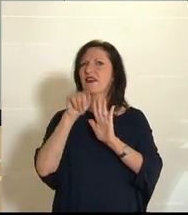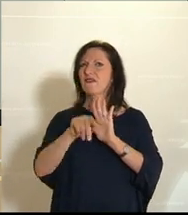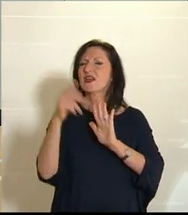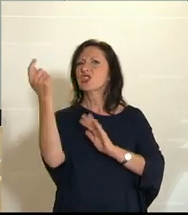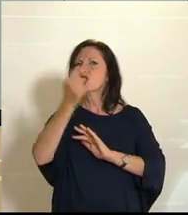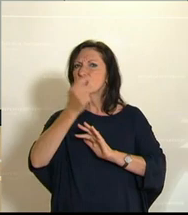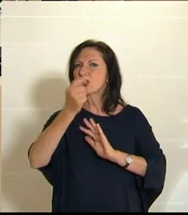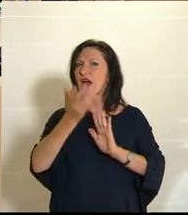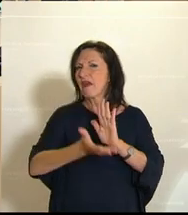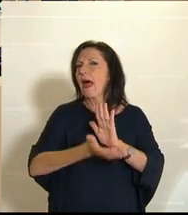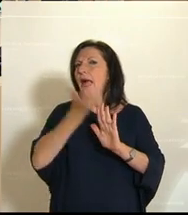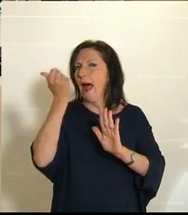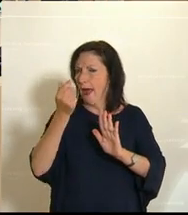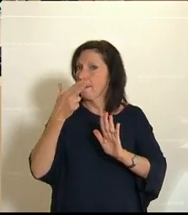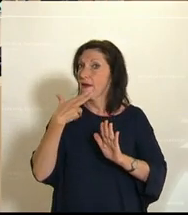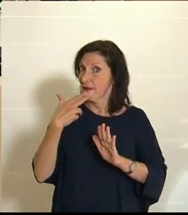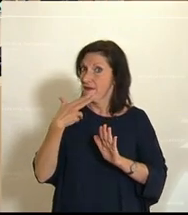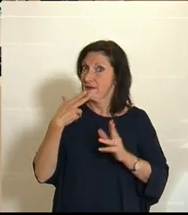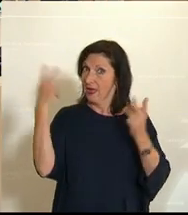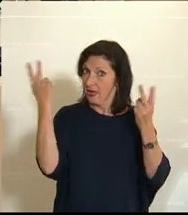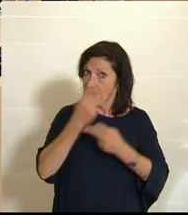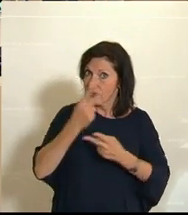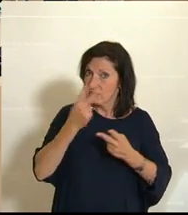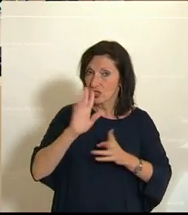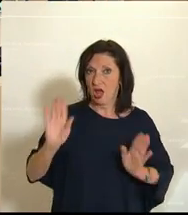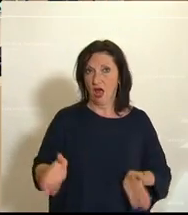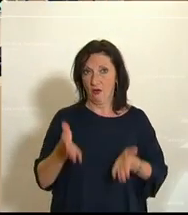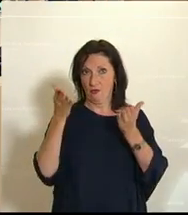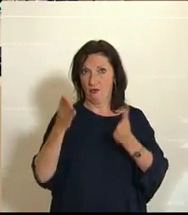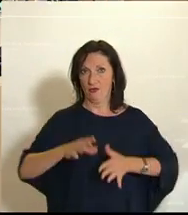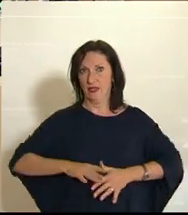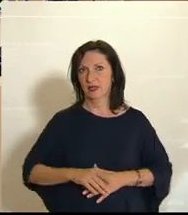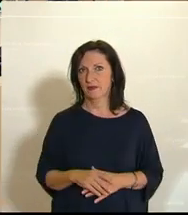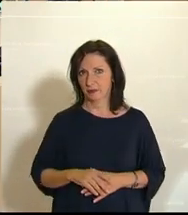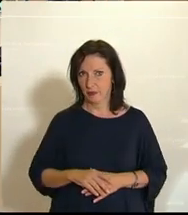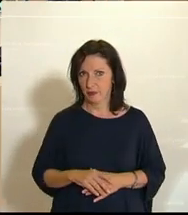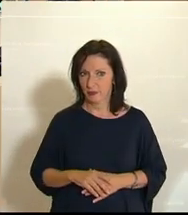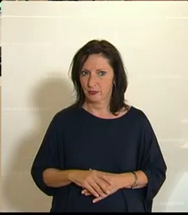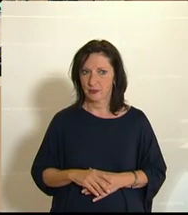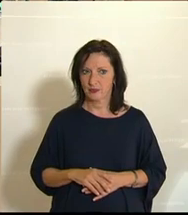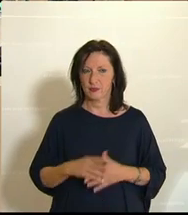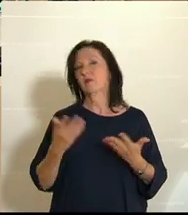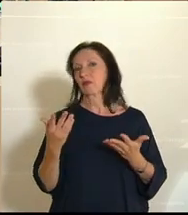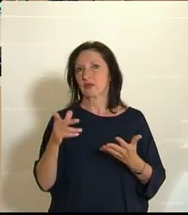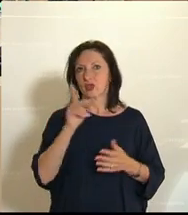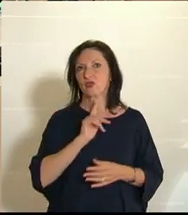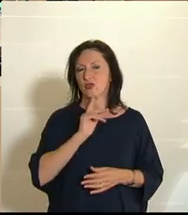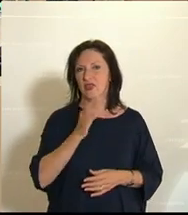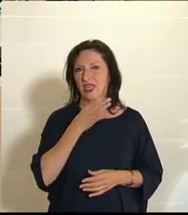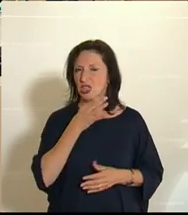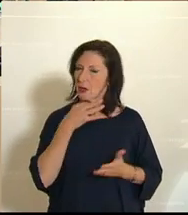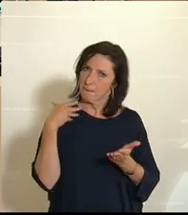diesen Entschließungsantrag aus, den bitte ich um ein Zeichen der Zustimmung. Das ist die Minderheit,